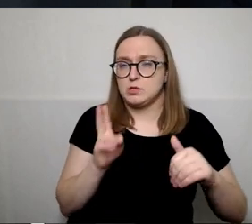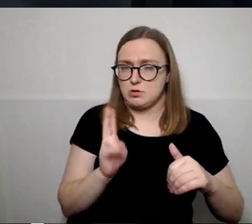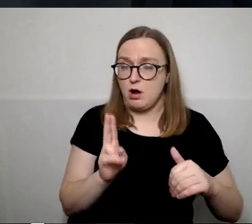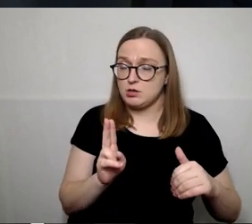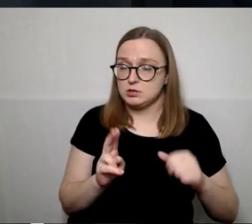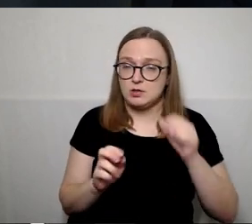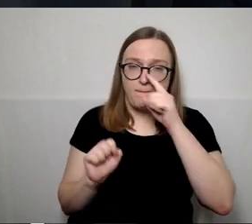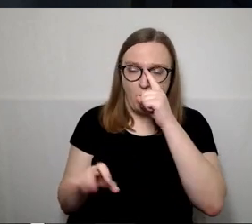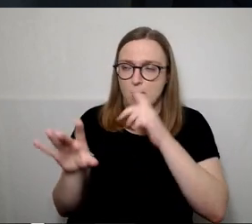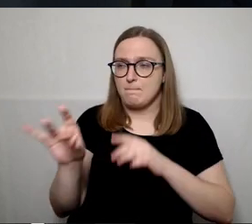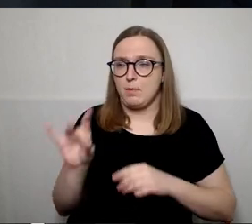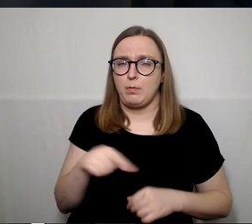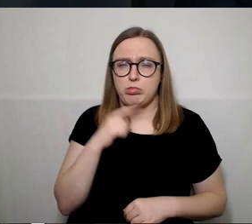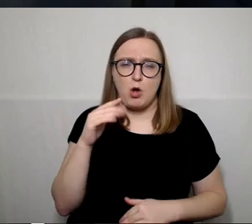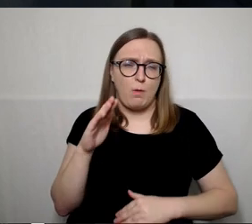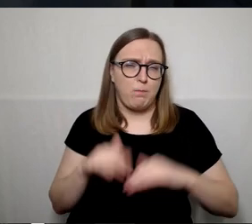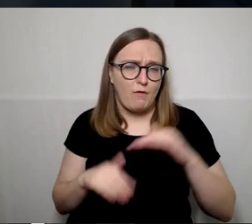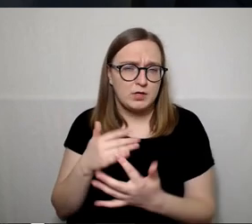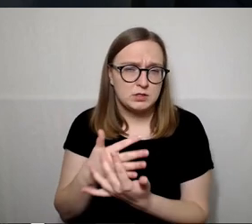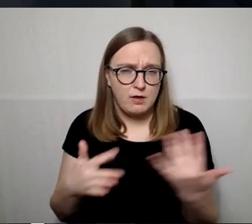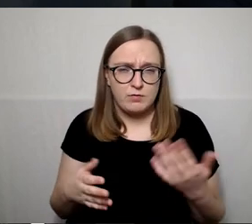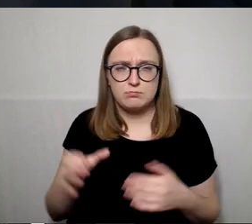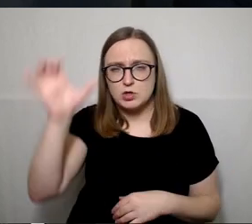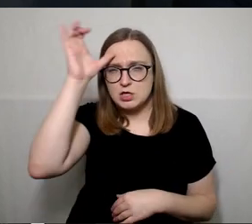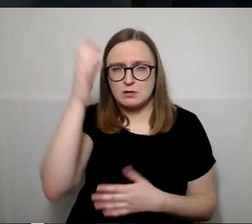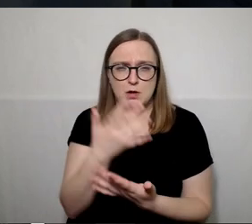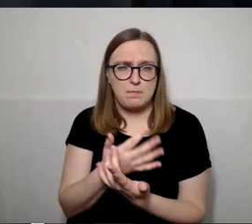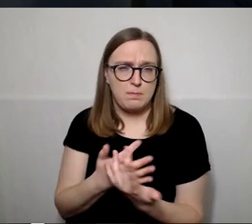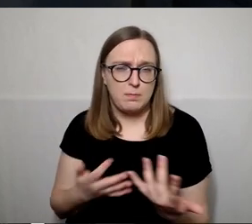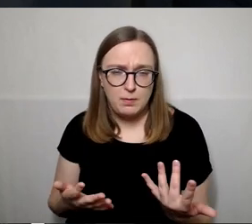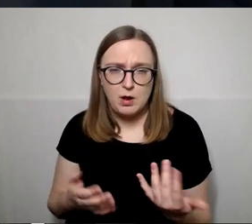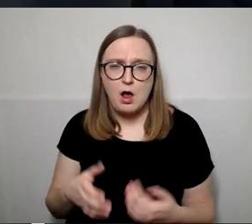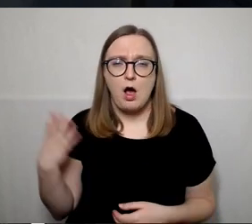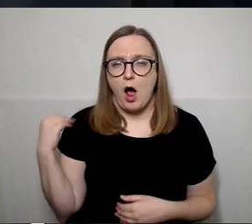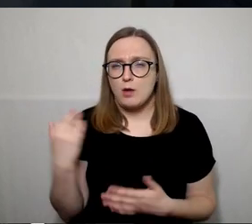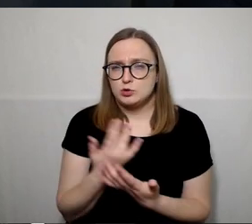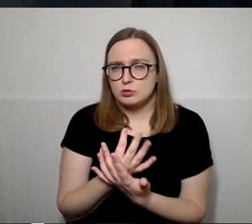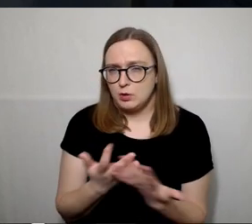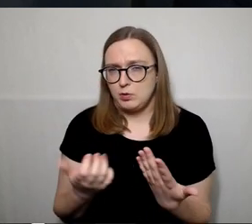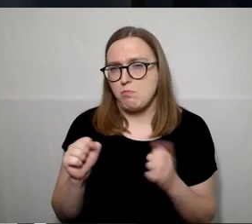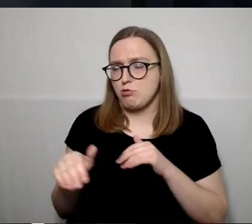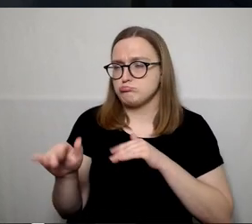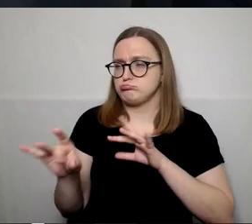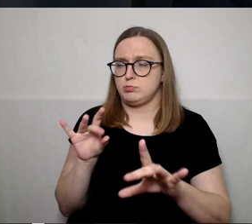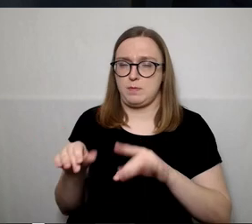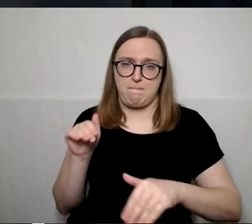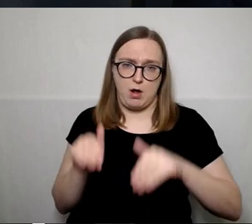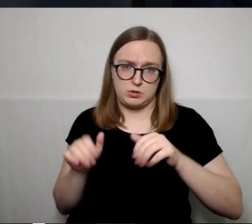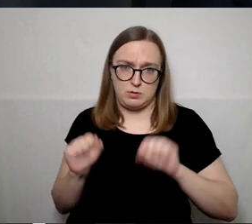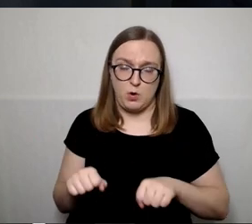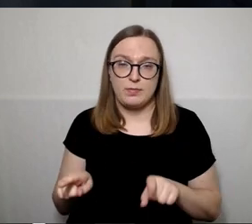iš daug profesijų, įvairiaus įsilavinimų, įvairiaus amžiaus ir įvairių